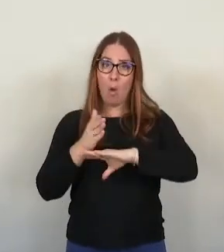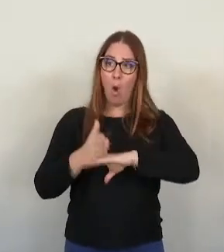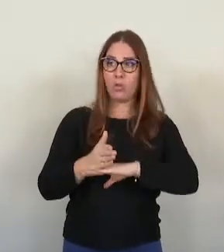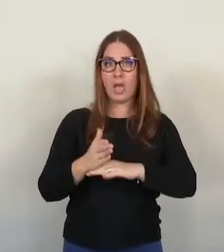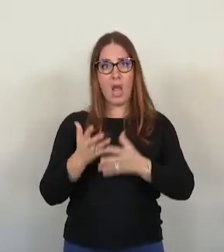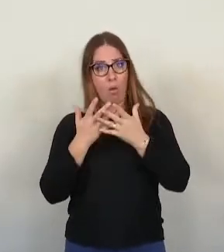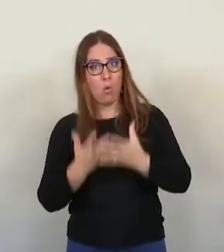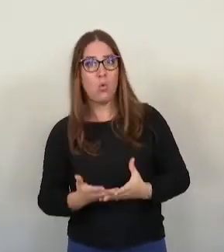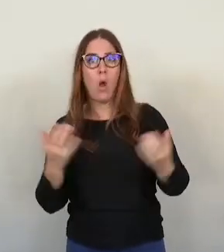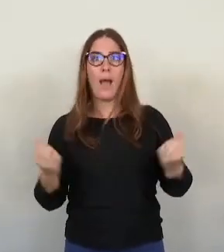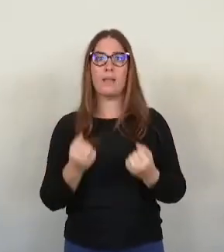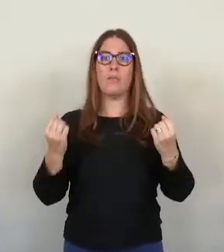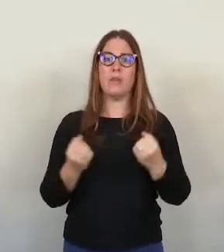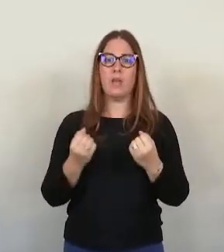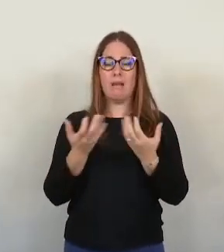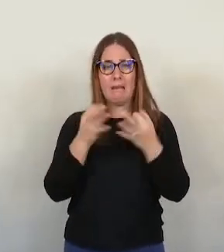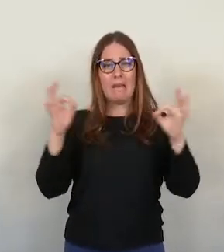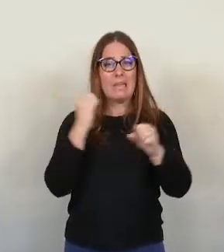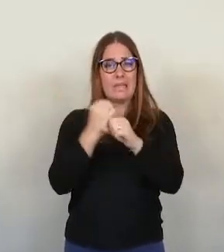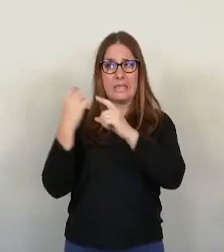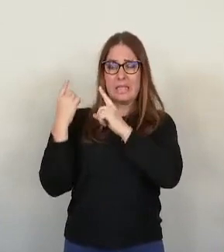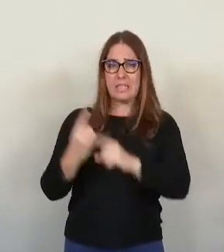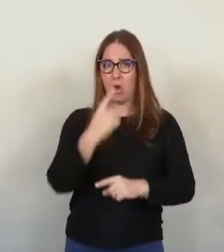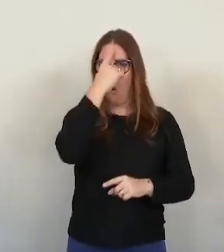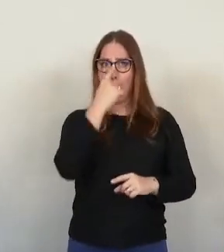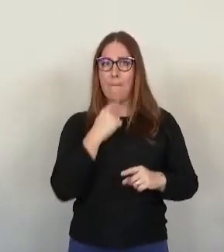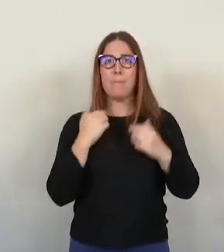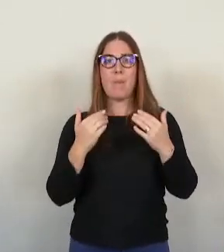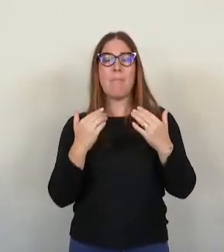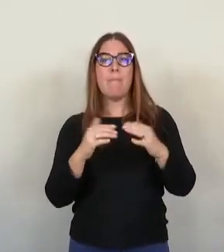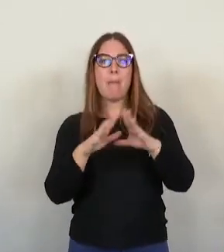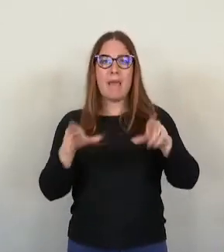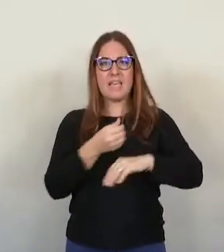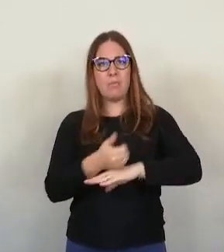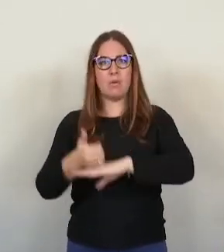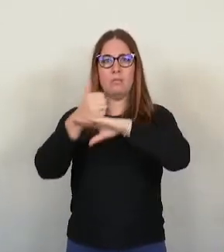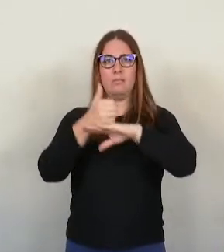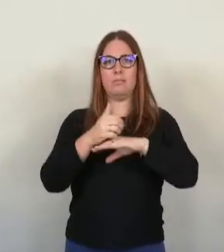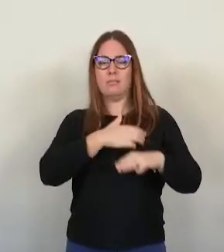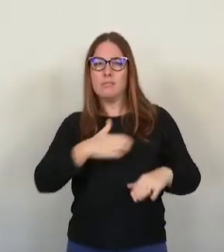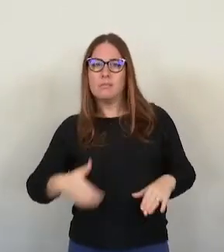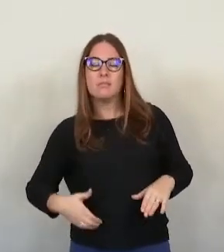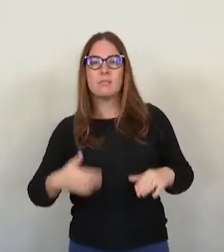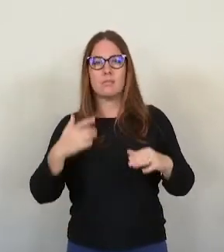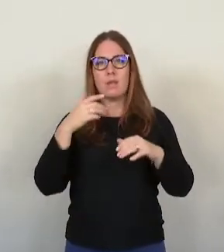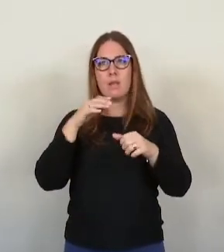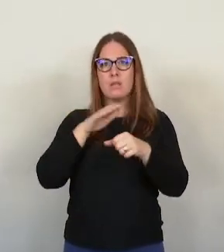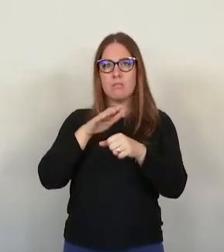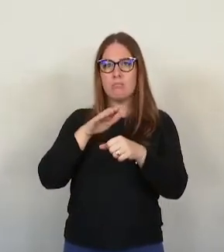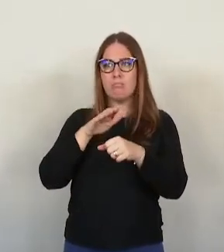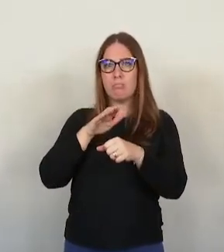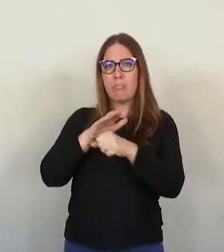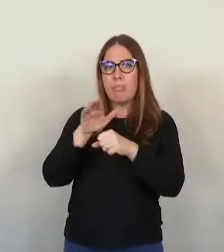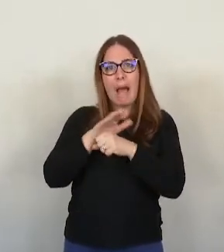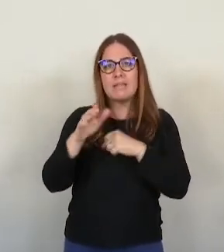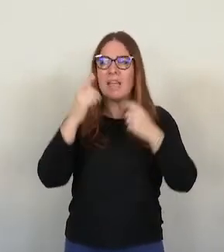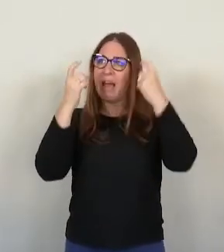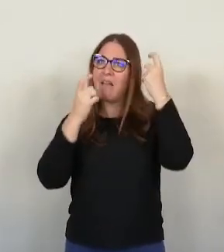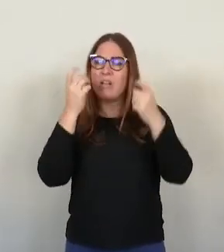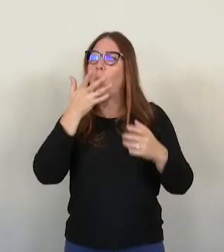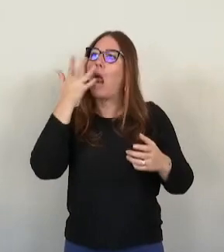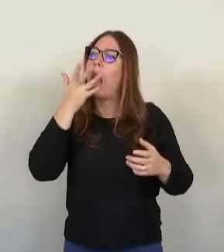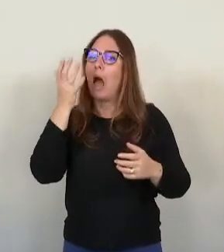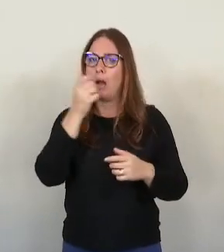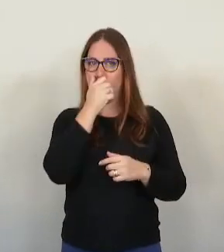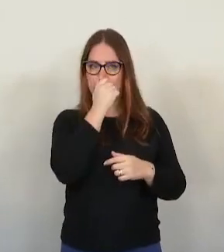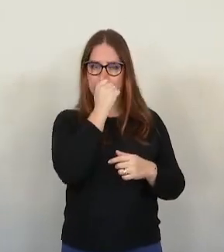Après dix ans de la même équipe aux commandes, les Gros de Blois méritent un peu plus que de simples réflexions, car nous ne vous jugerons pas